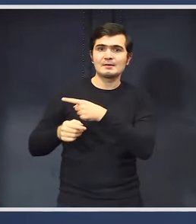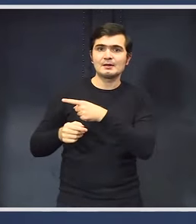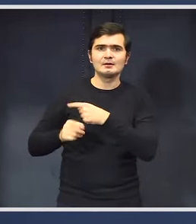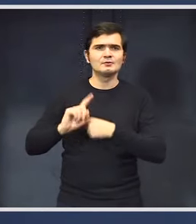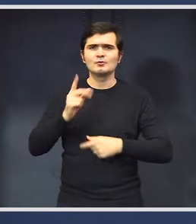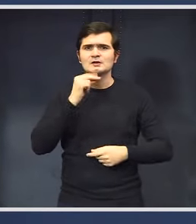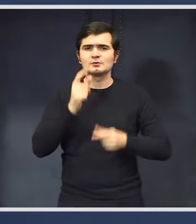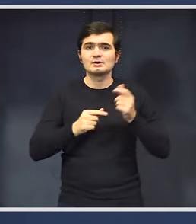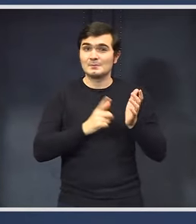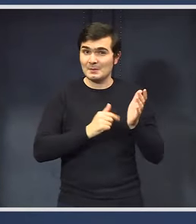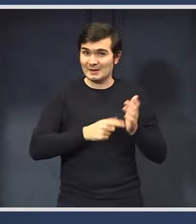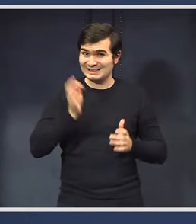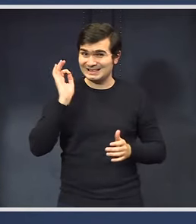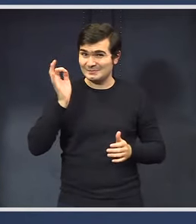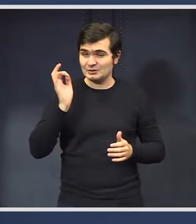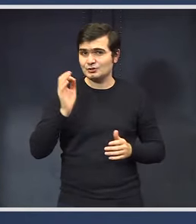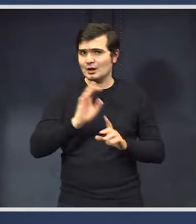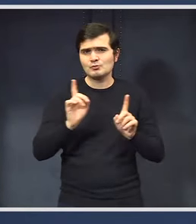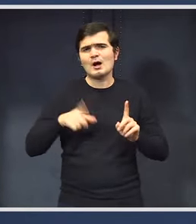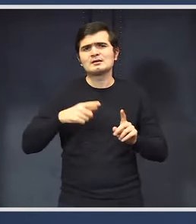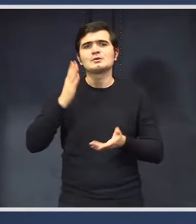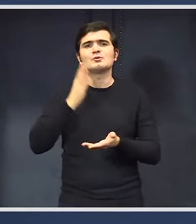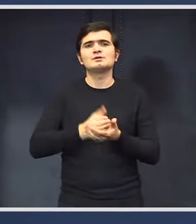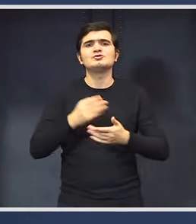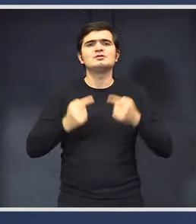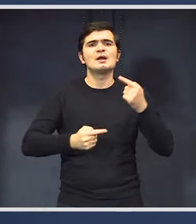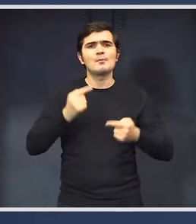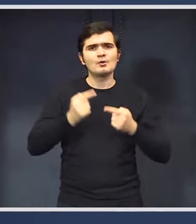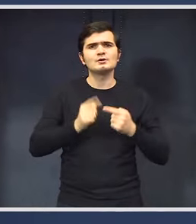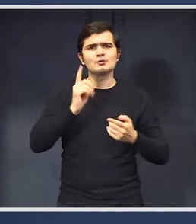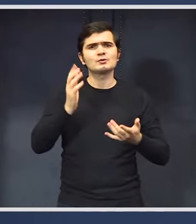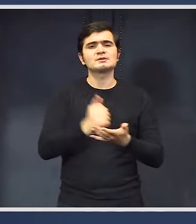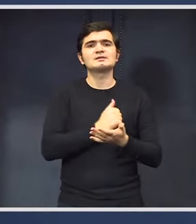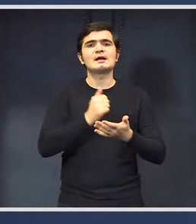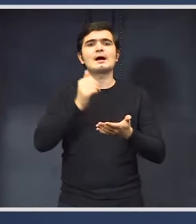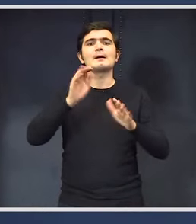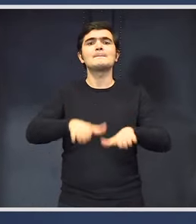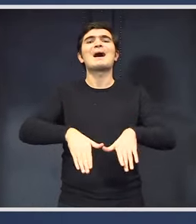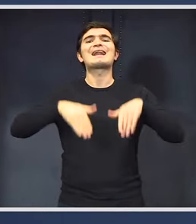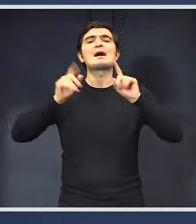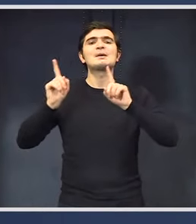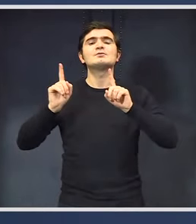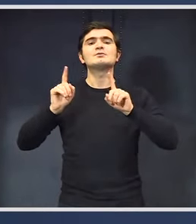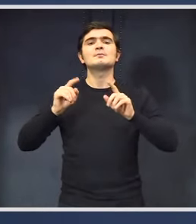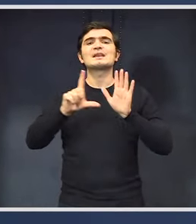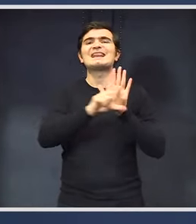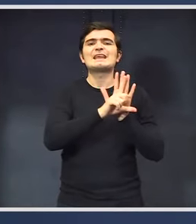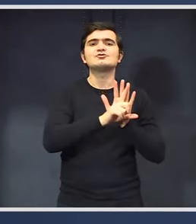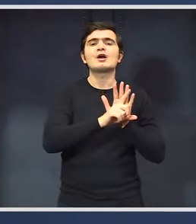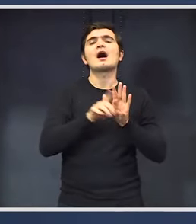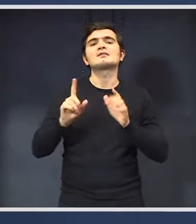pensii speciale. știu că este o decizie politică și acesta se va lua în Parlamentul României. Prin lege.